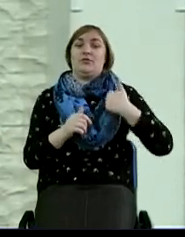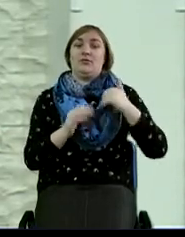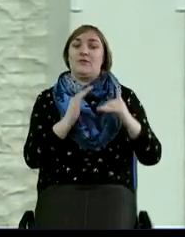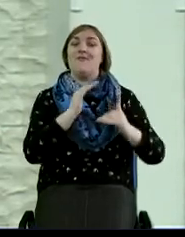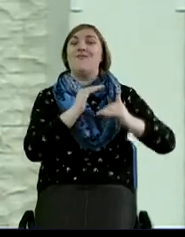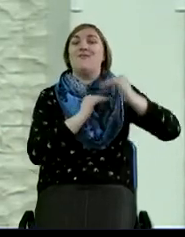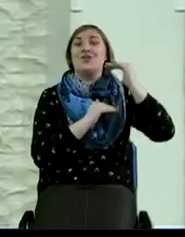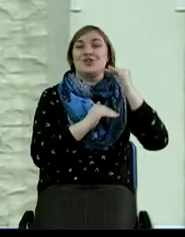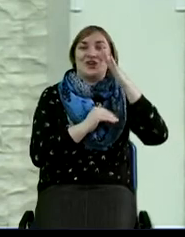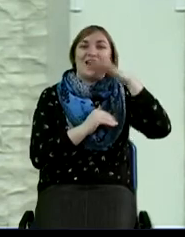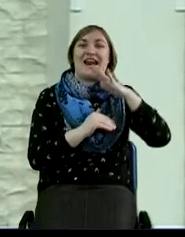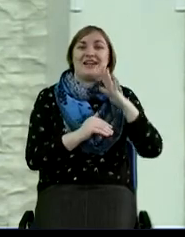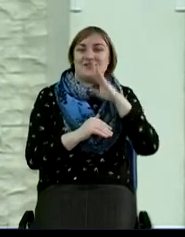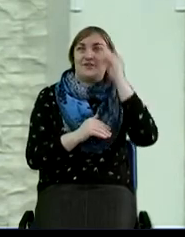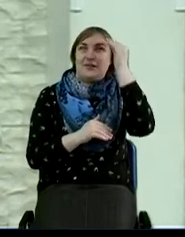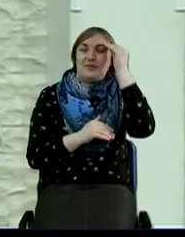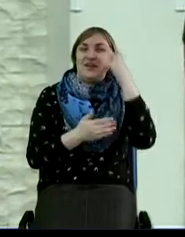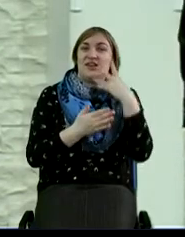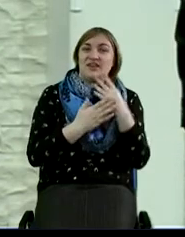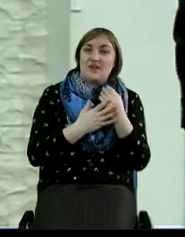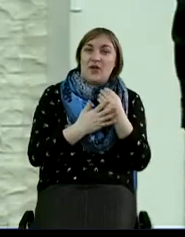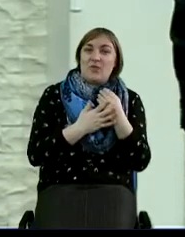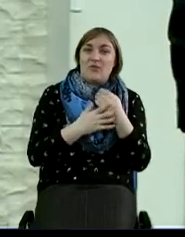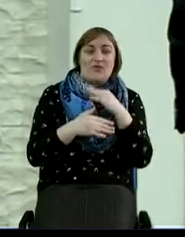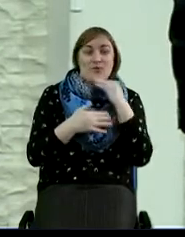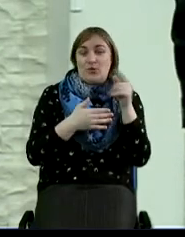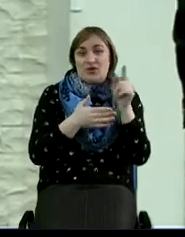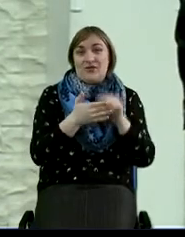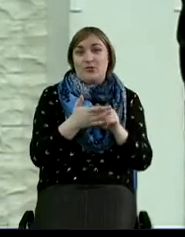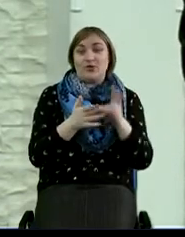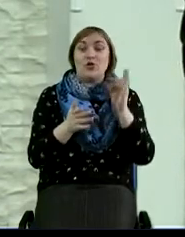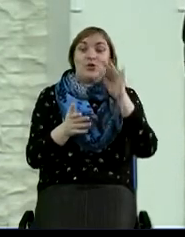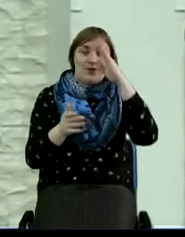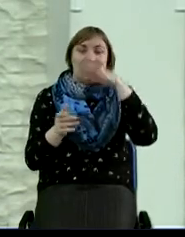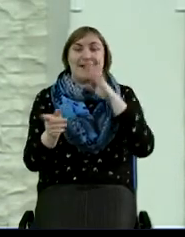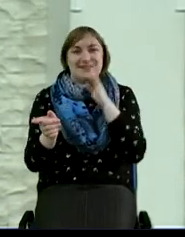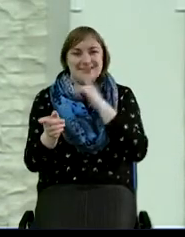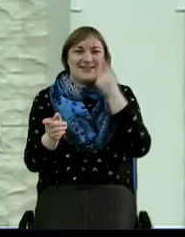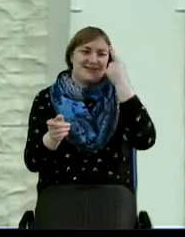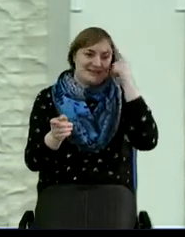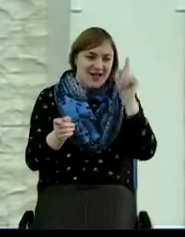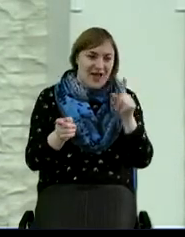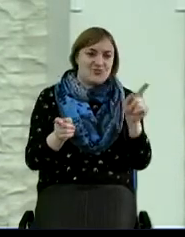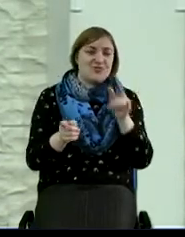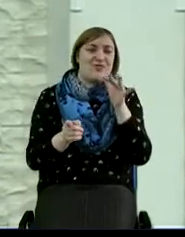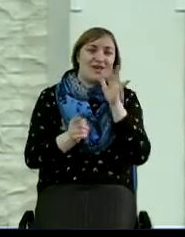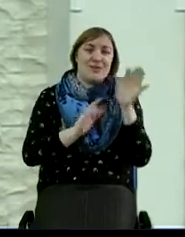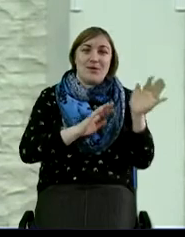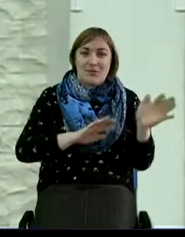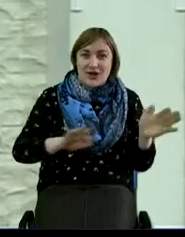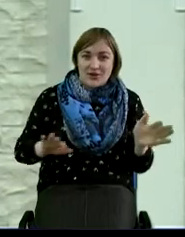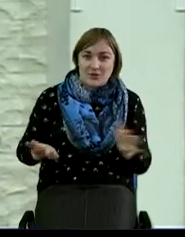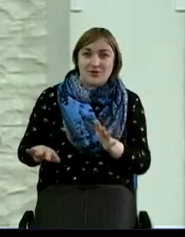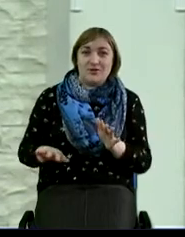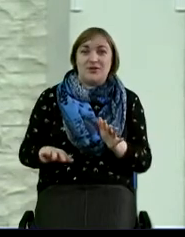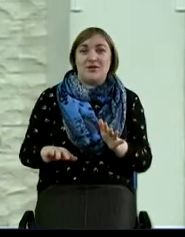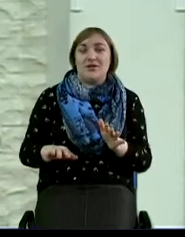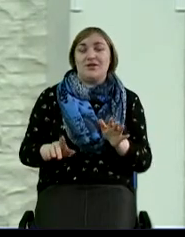чуть ли не выше своих родителей по мнению и пониманию во многих вопросах. Но родители знают, что пройдет это время, и